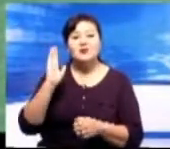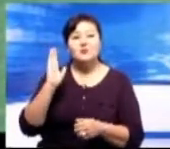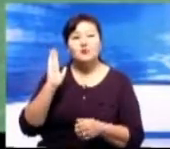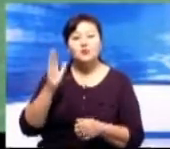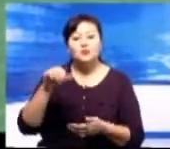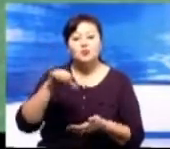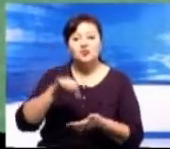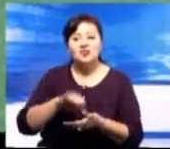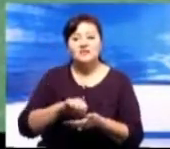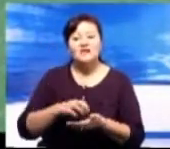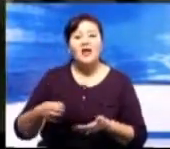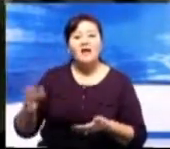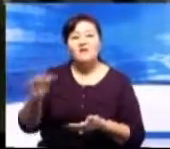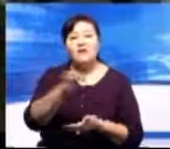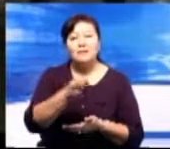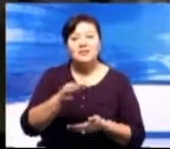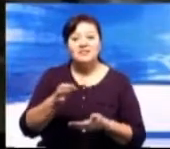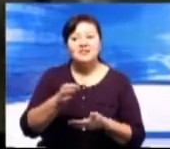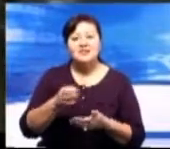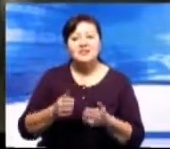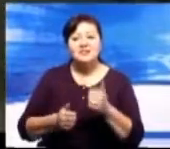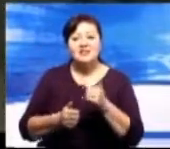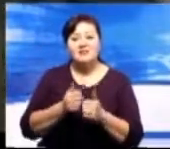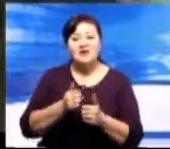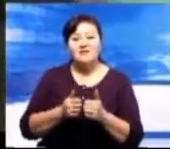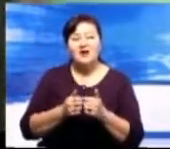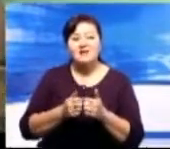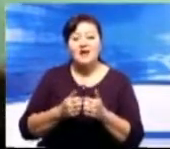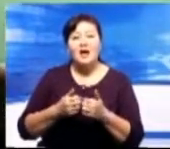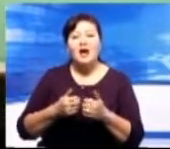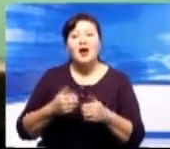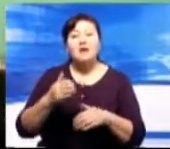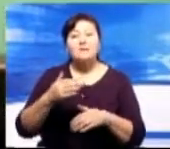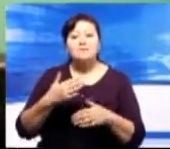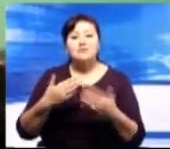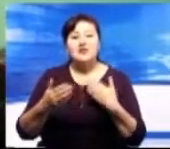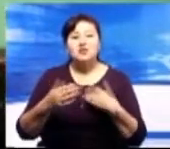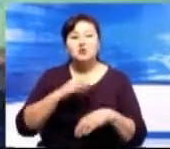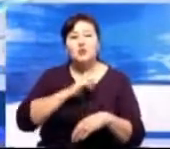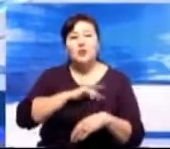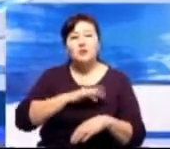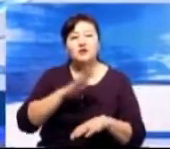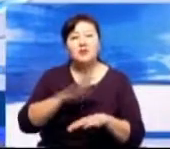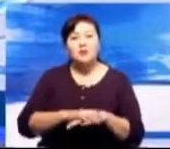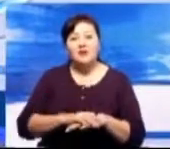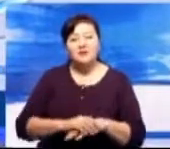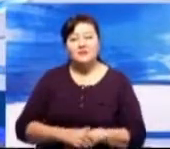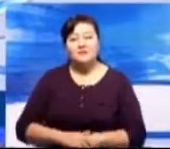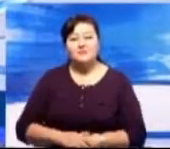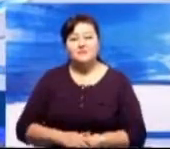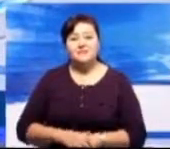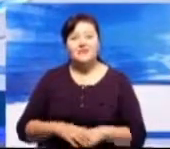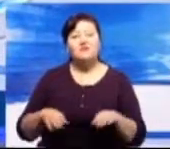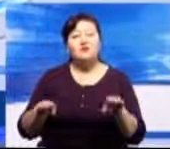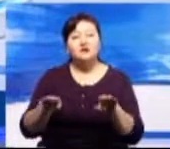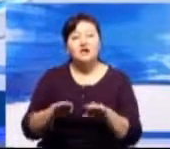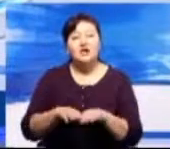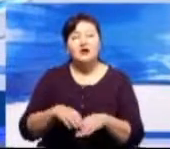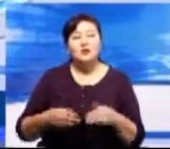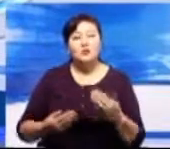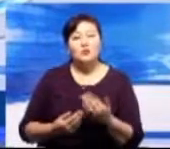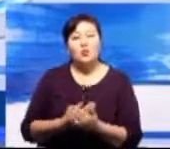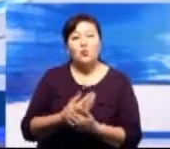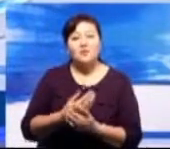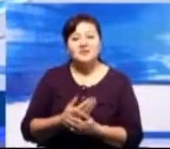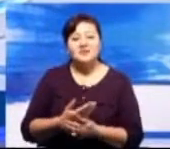спартакеаде банковских работников. Сама Цикенов, Ярнур Калелов, Семейки Илья Арнасы. Таковы были новости на сегодняшний